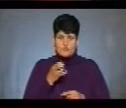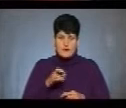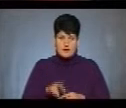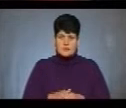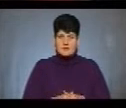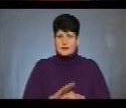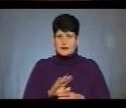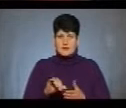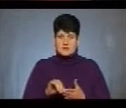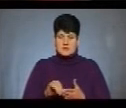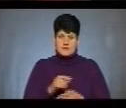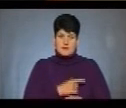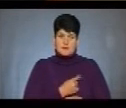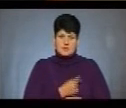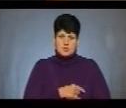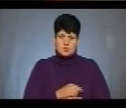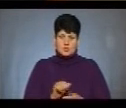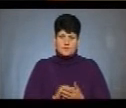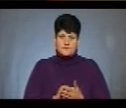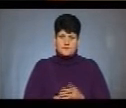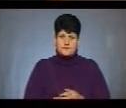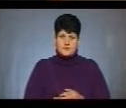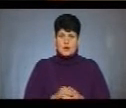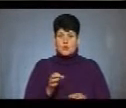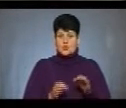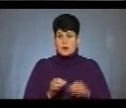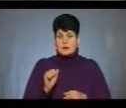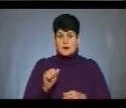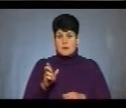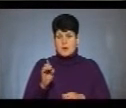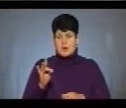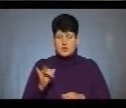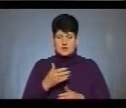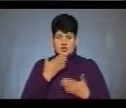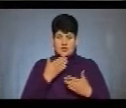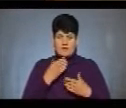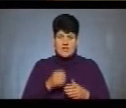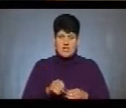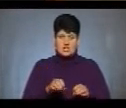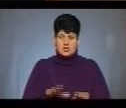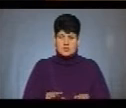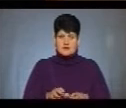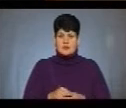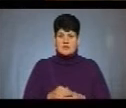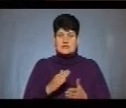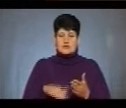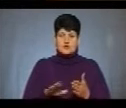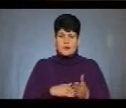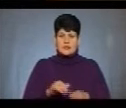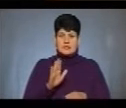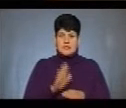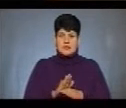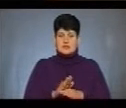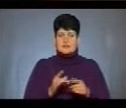не представлені всі медичні. Суддя Андрій Баранюк зачитав рішення. Вискласувати наказ відділу світомовлі та